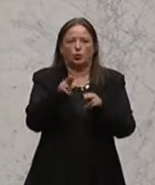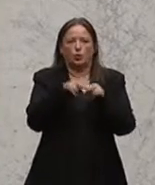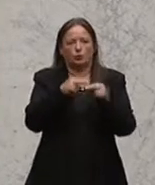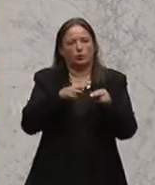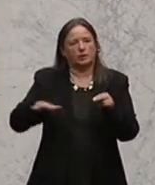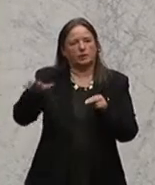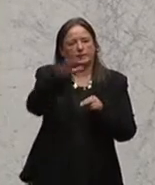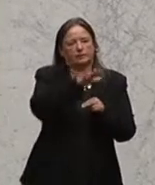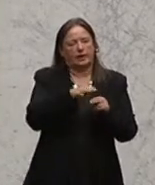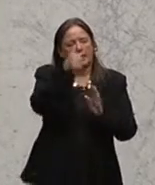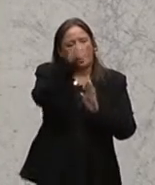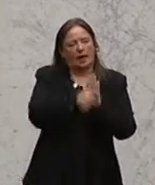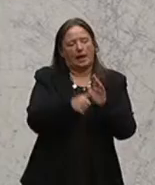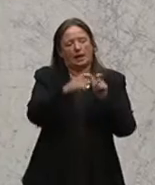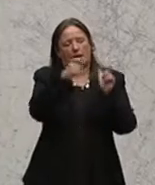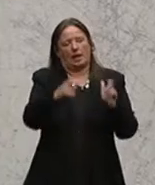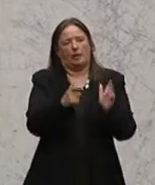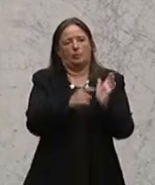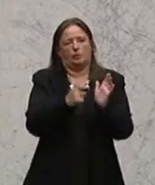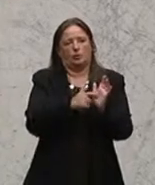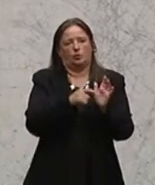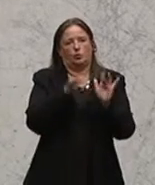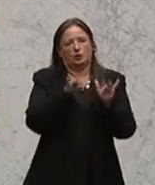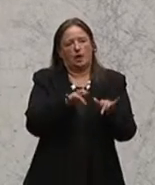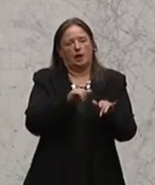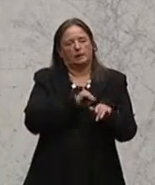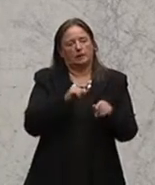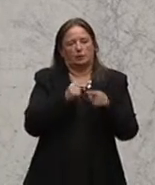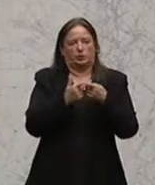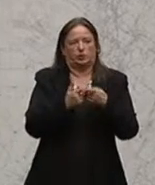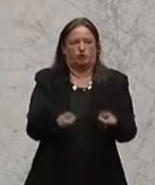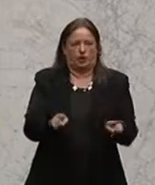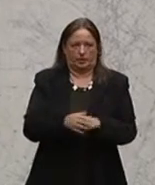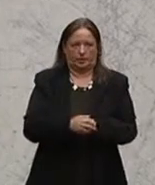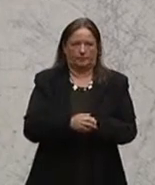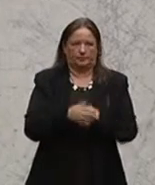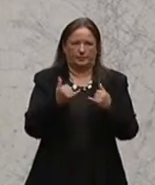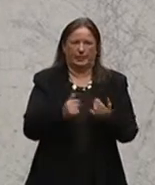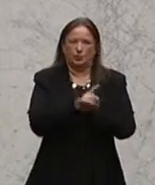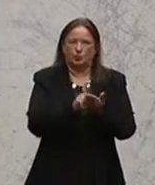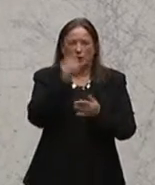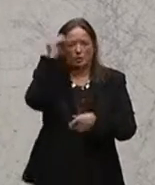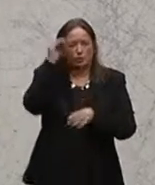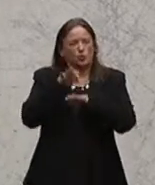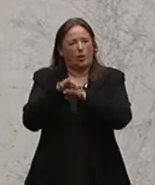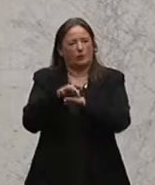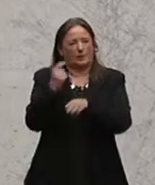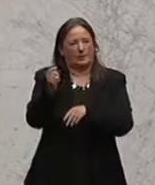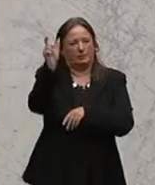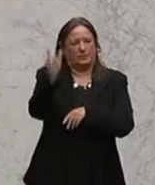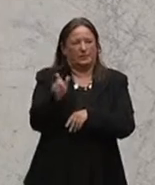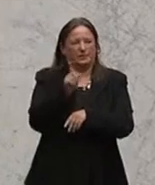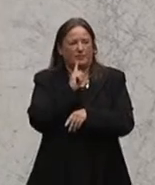einheitlicher Rahmenbedingungen und Bildungsziele selbst entscheiden können. Derzeit haben Schulleiter zu wenig Spielraum.